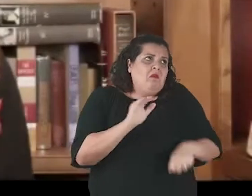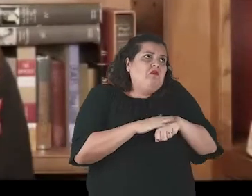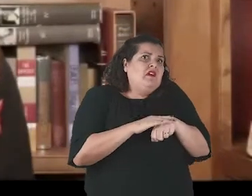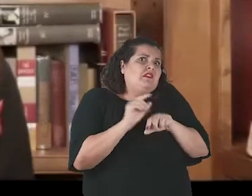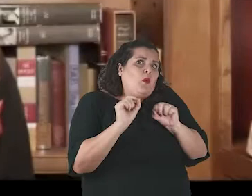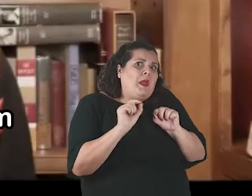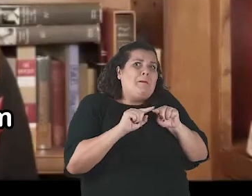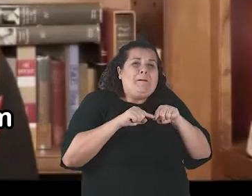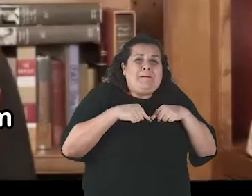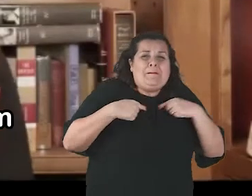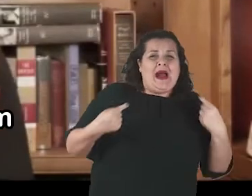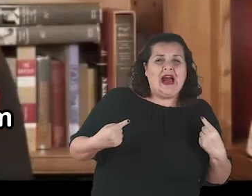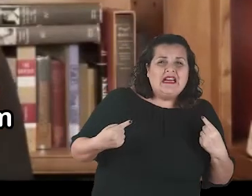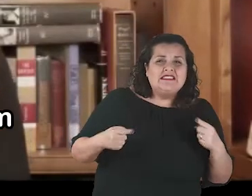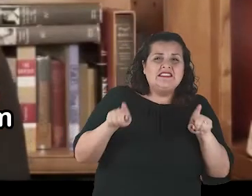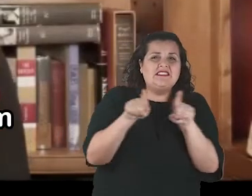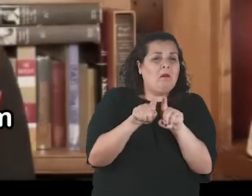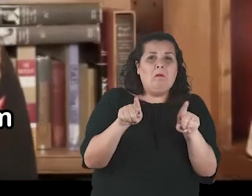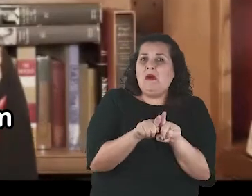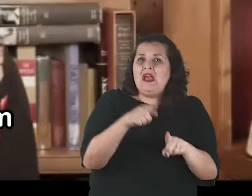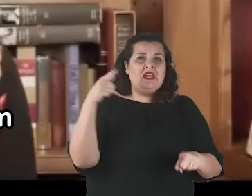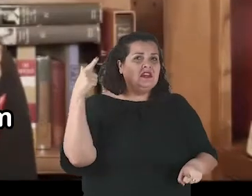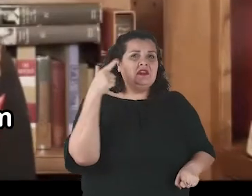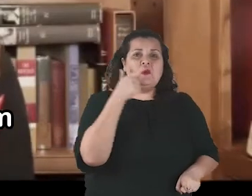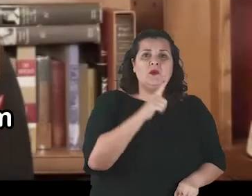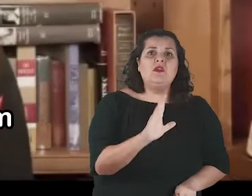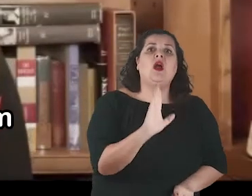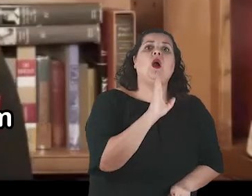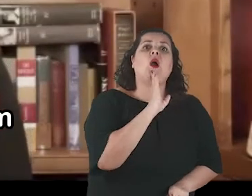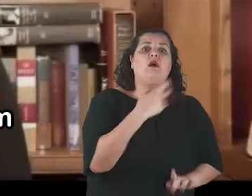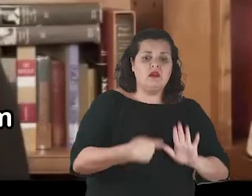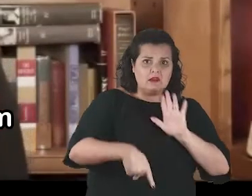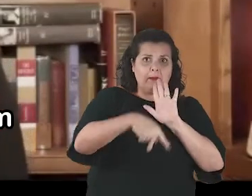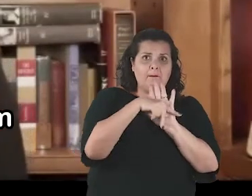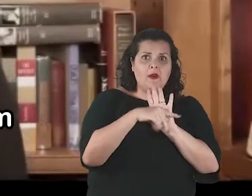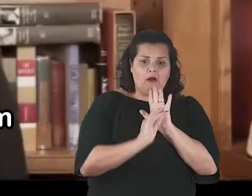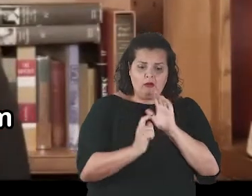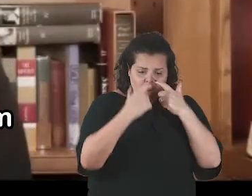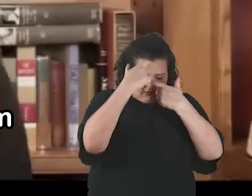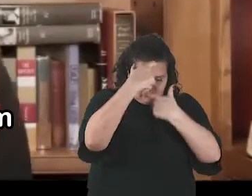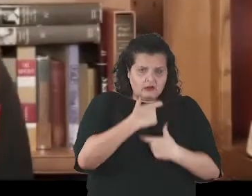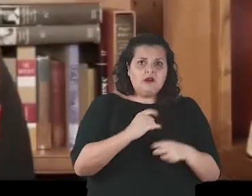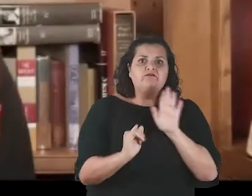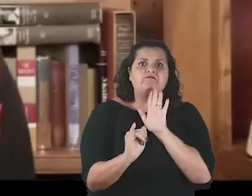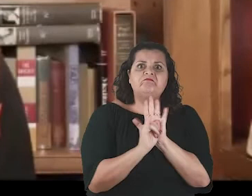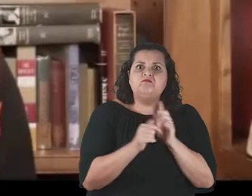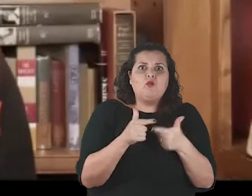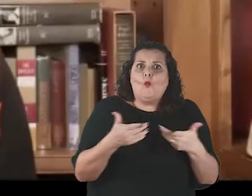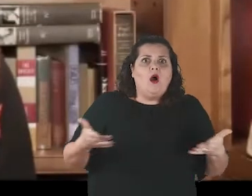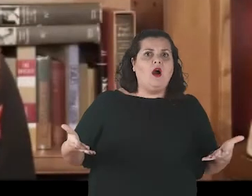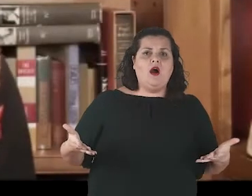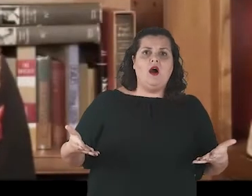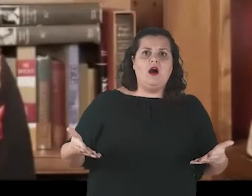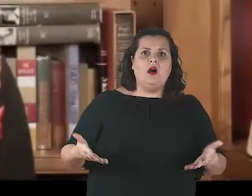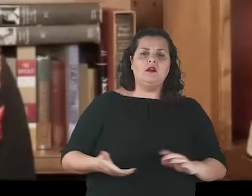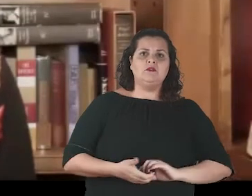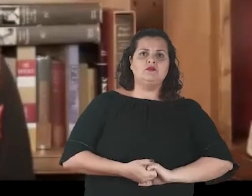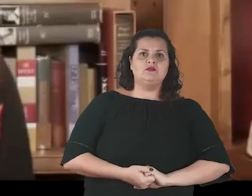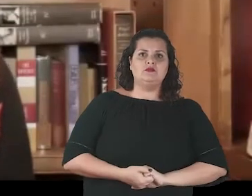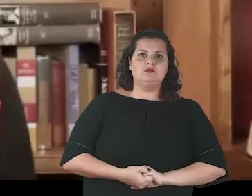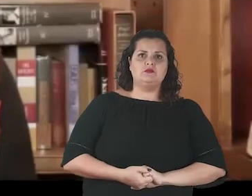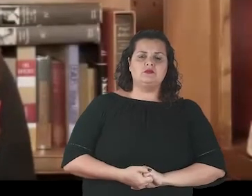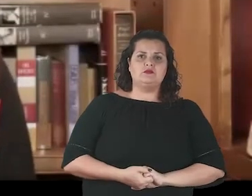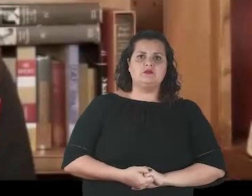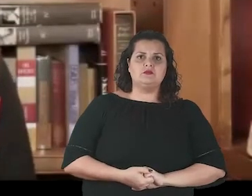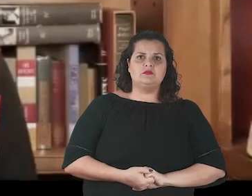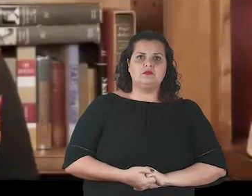feeling or even who they were when they couldn't connect. The students felt as